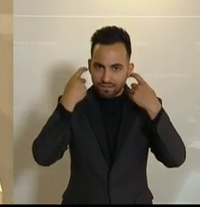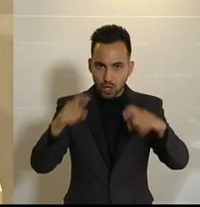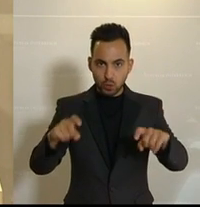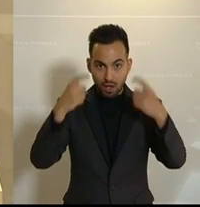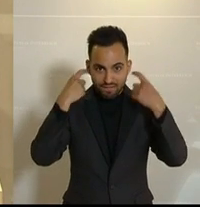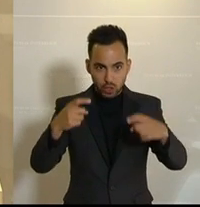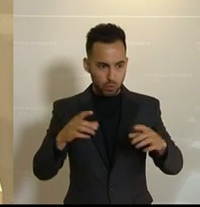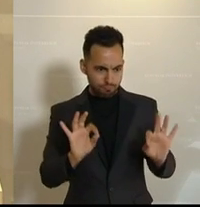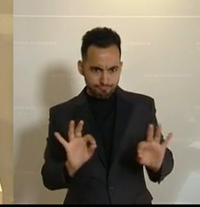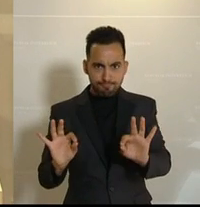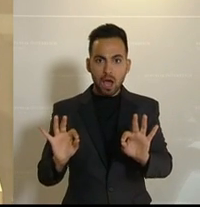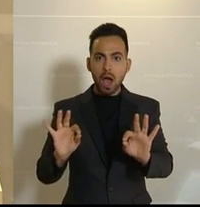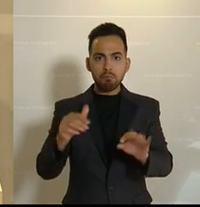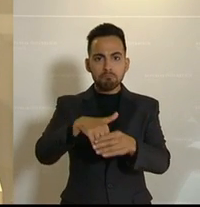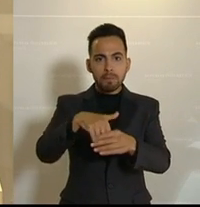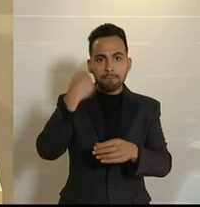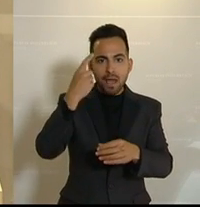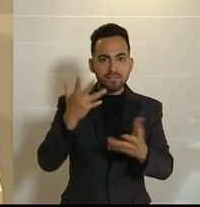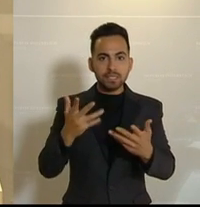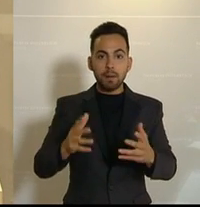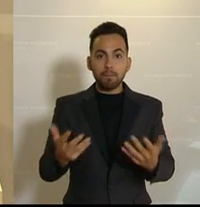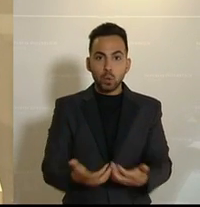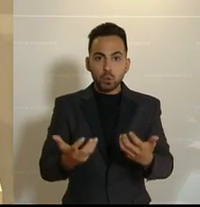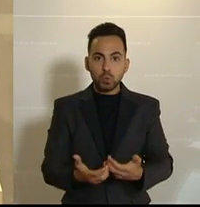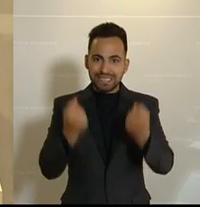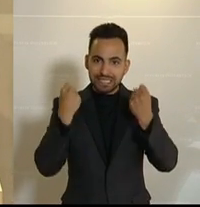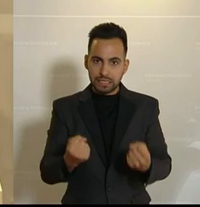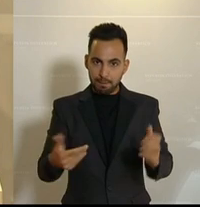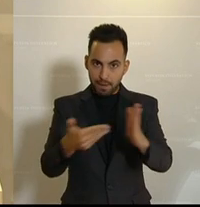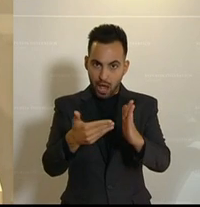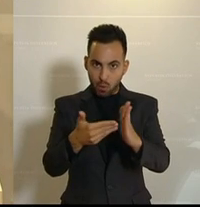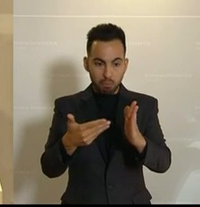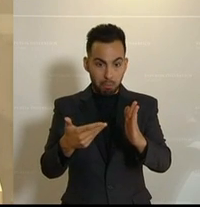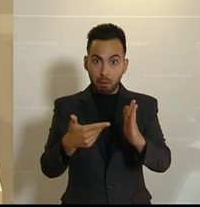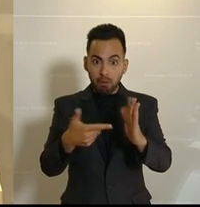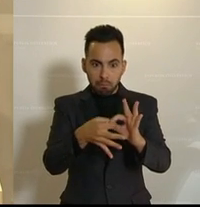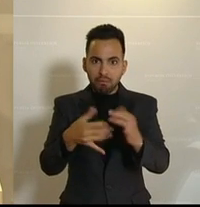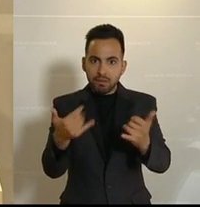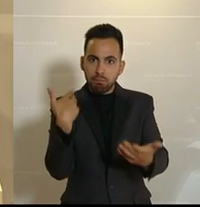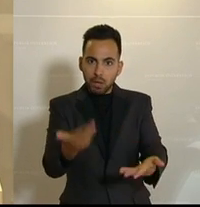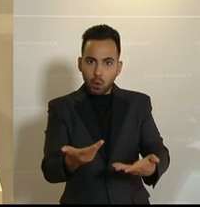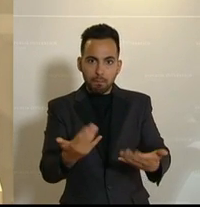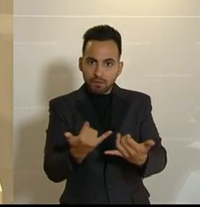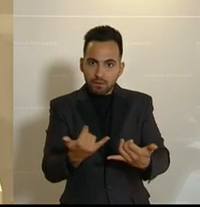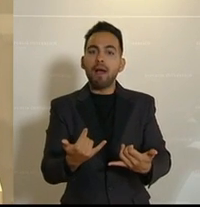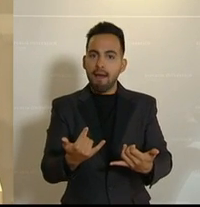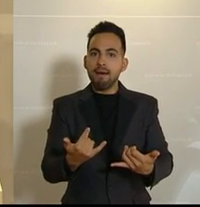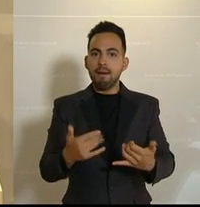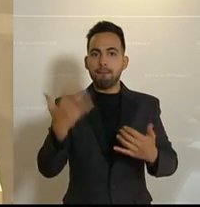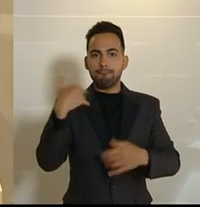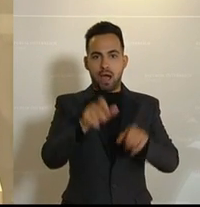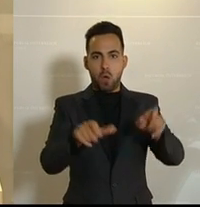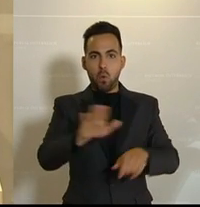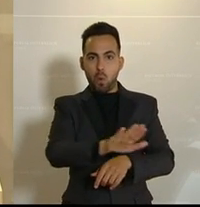sichere Versorgung beinhaltet auch eine sichere Produktion. Und diese können wir nur dann sicherstellen, wenn wir dem